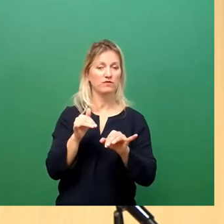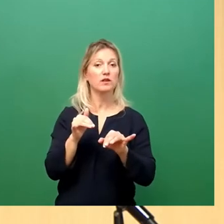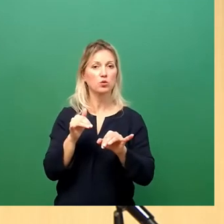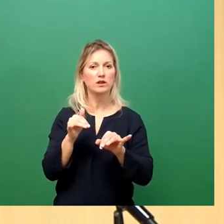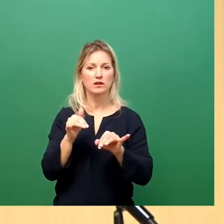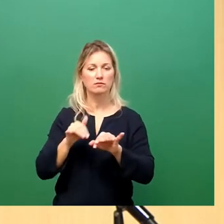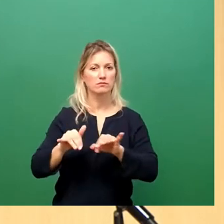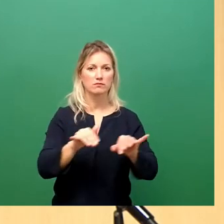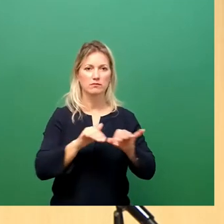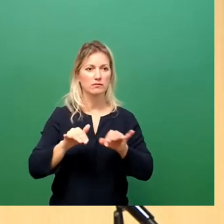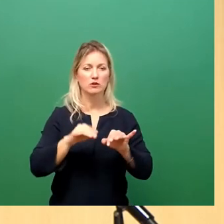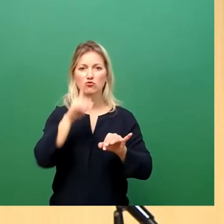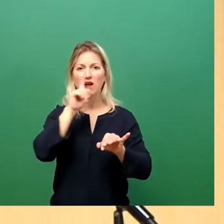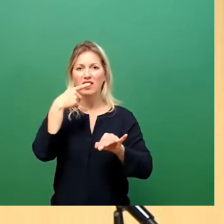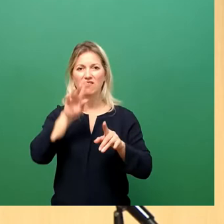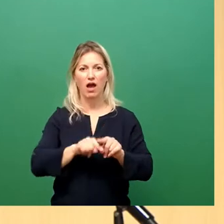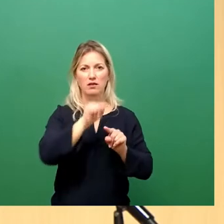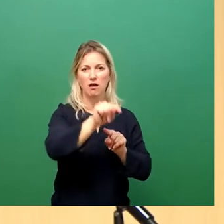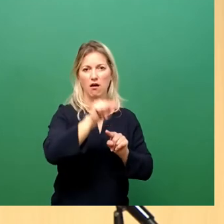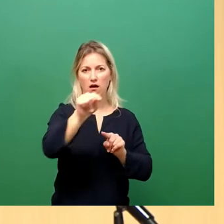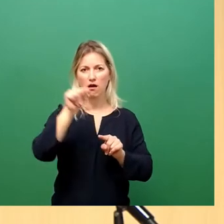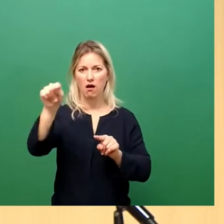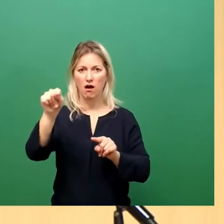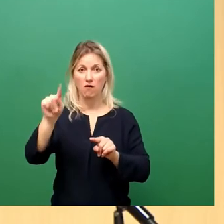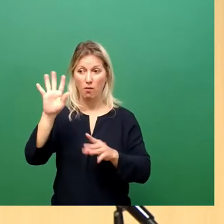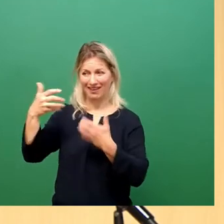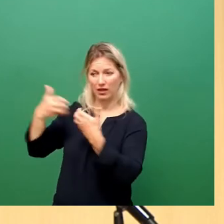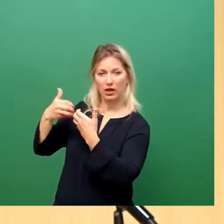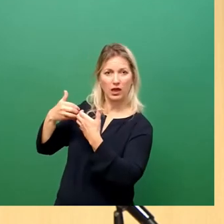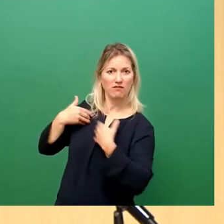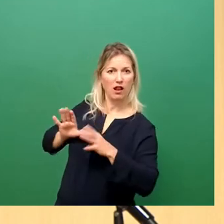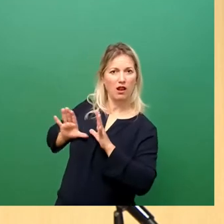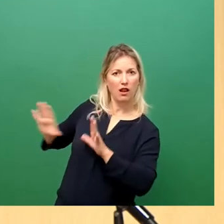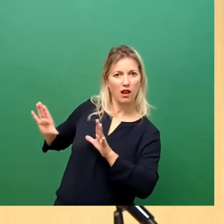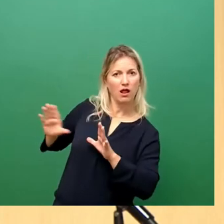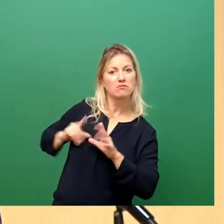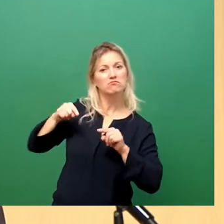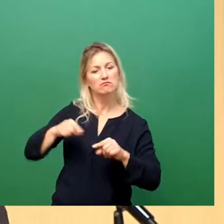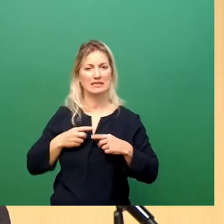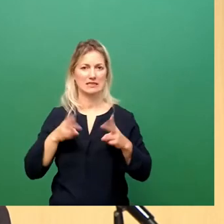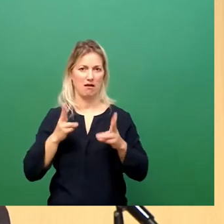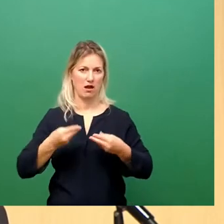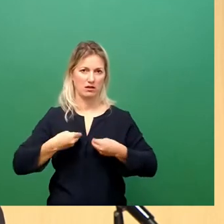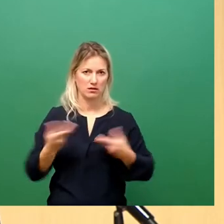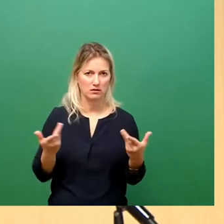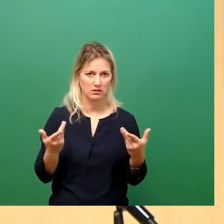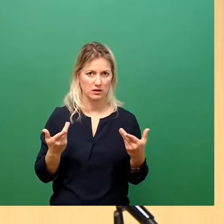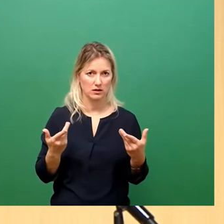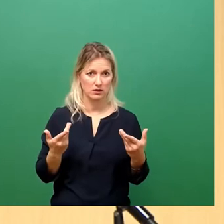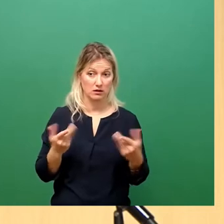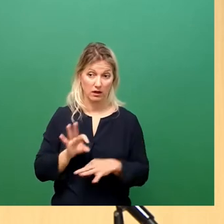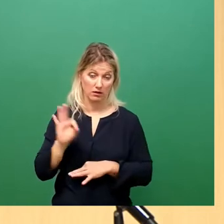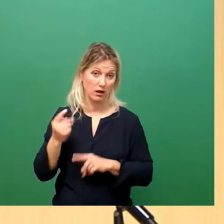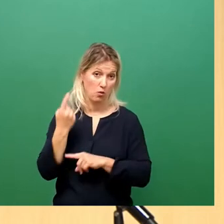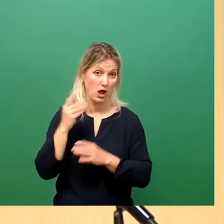in Sicherheit bringen wollen. Bei den Aufgaben stellen wir uns. Die schnelle Einberufung des